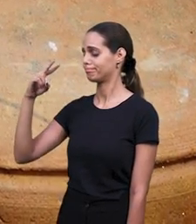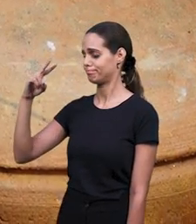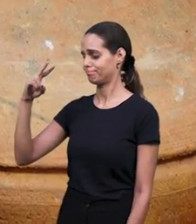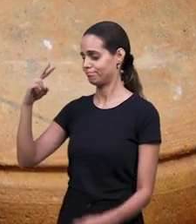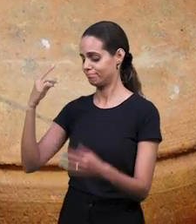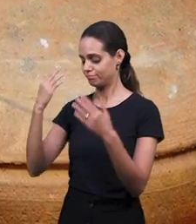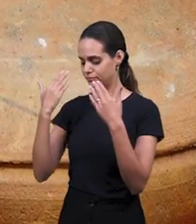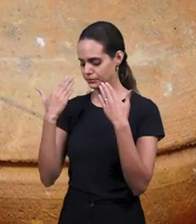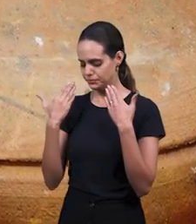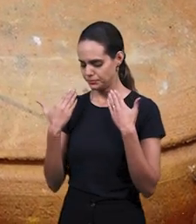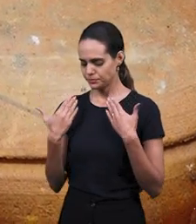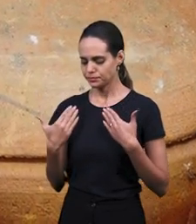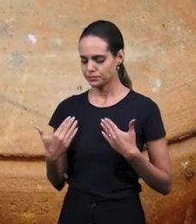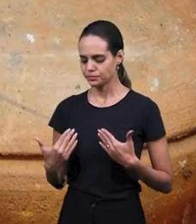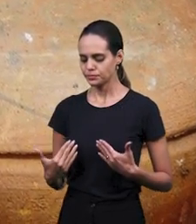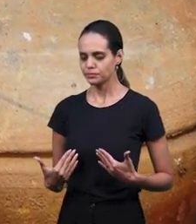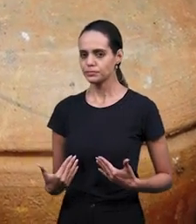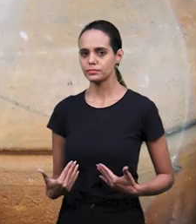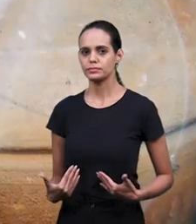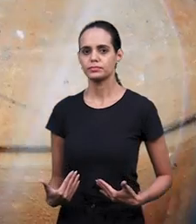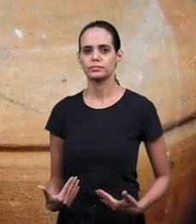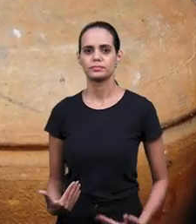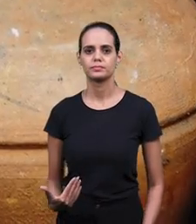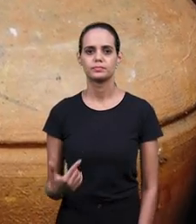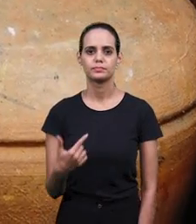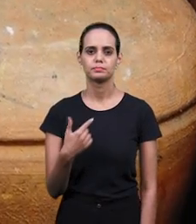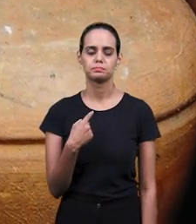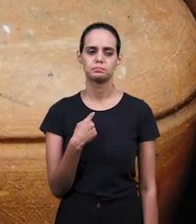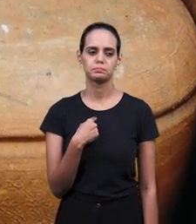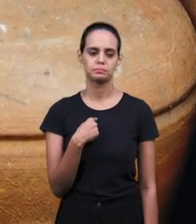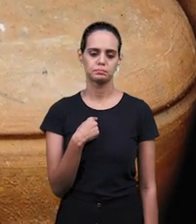Таким, какой я есть.